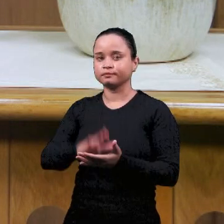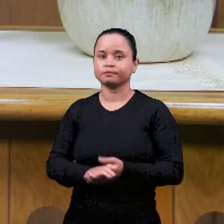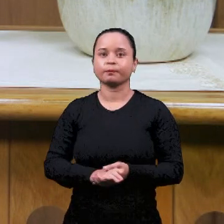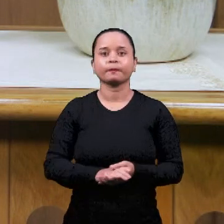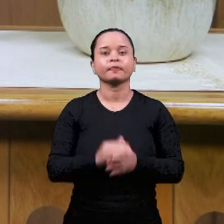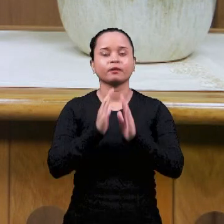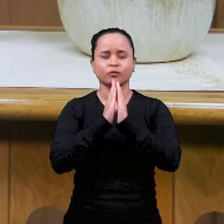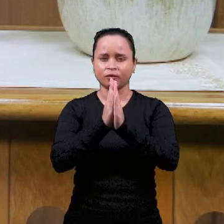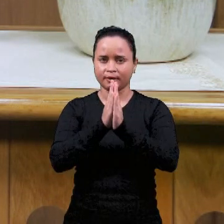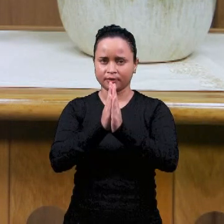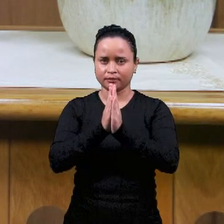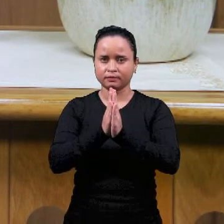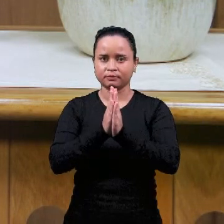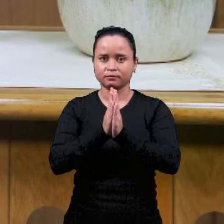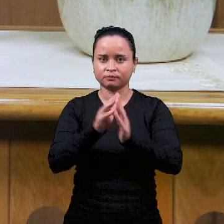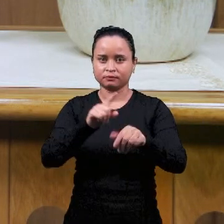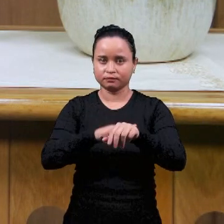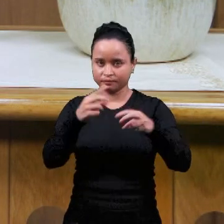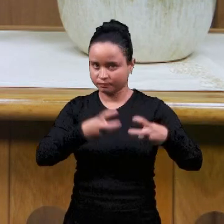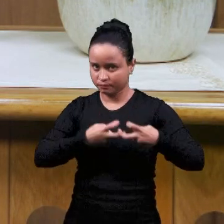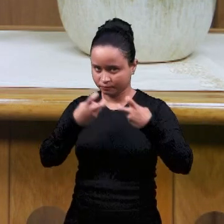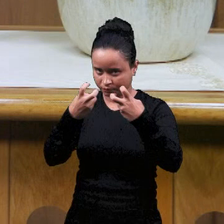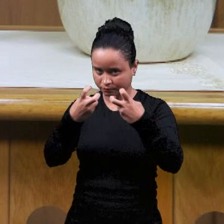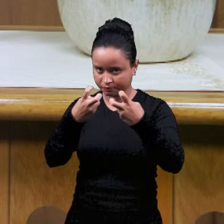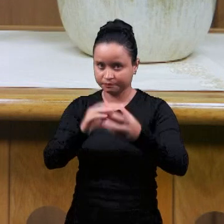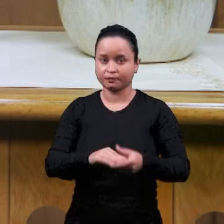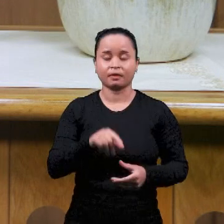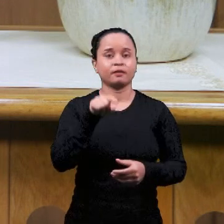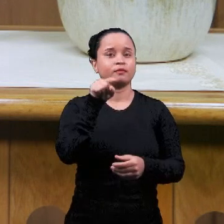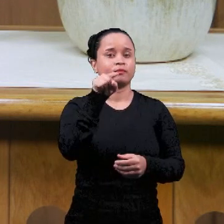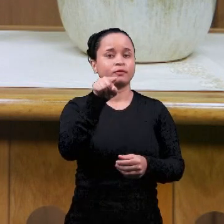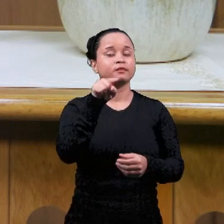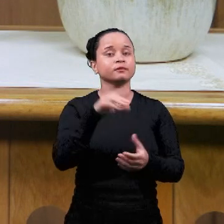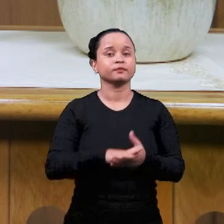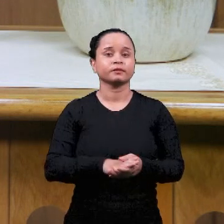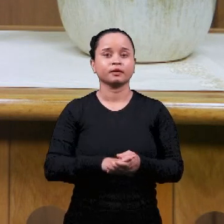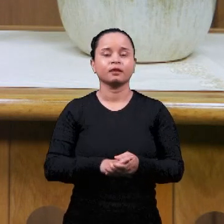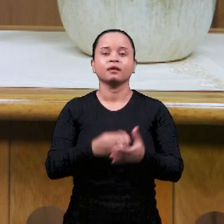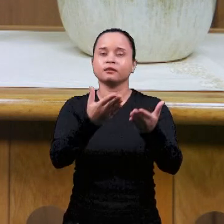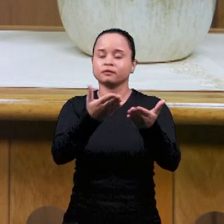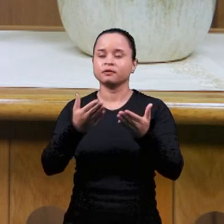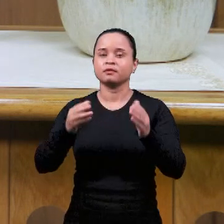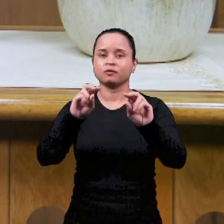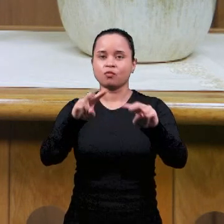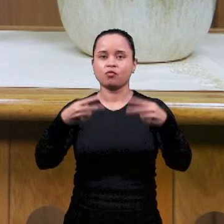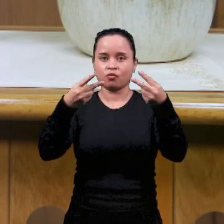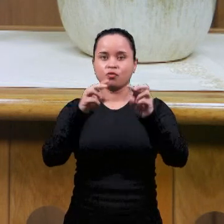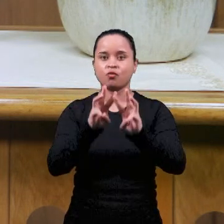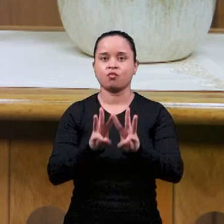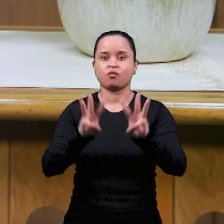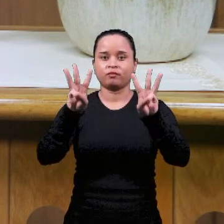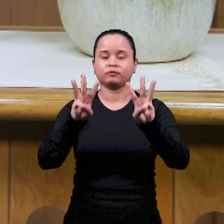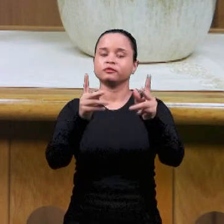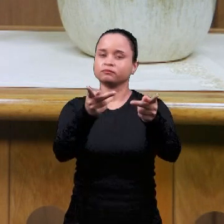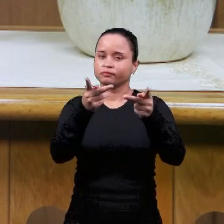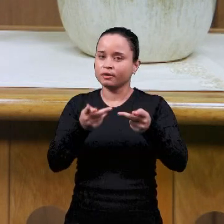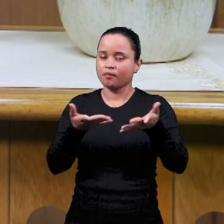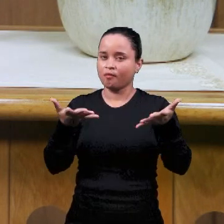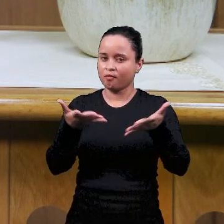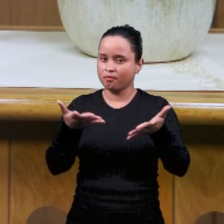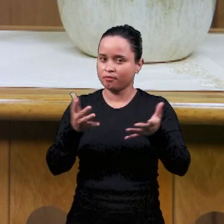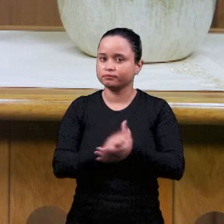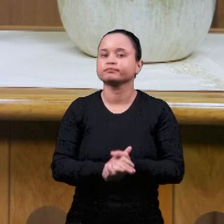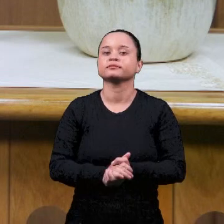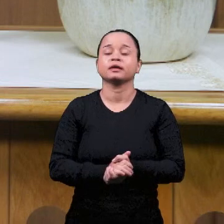с молитвы. Мы будем взывать о крови Иисуса. Гости наши, кому прислали линк.